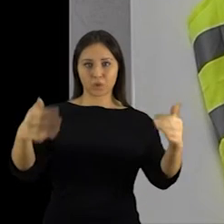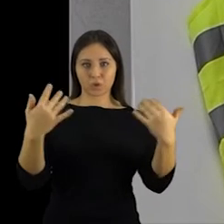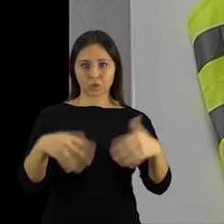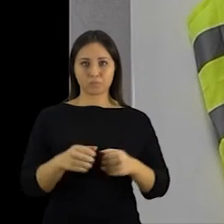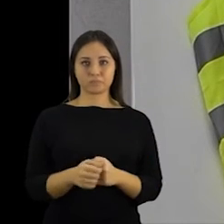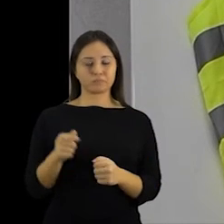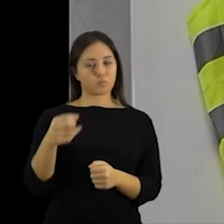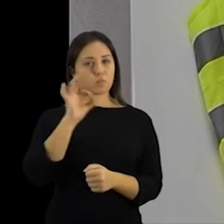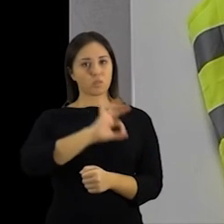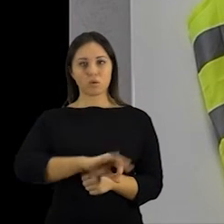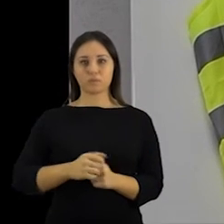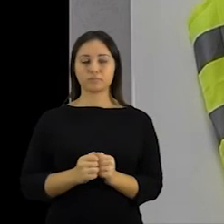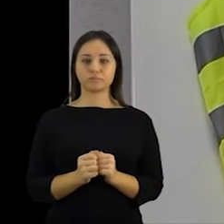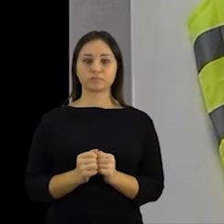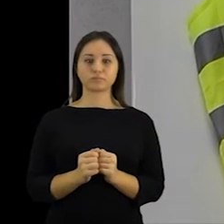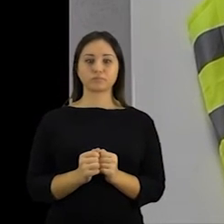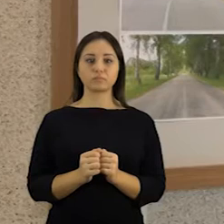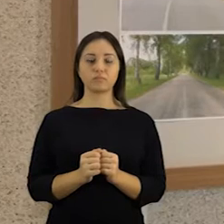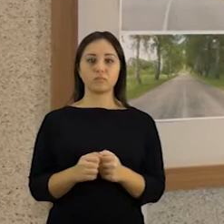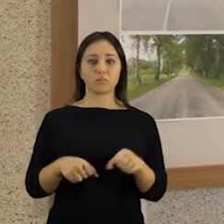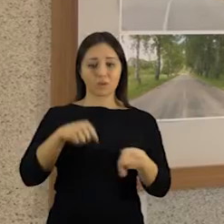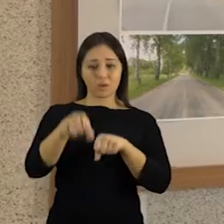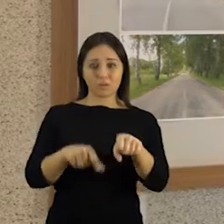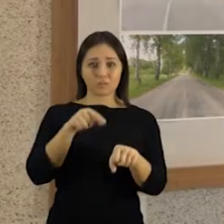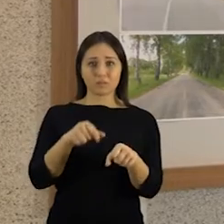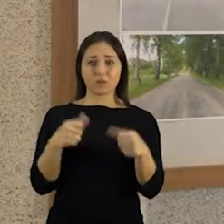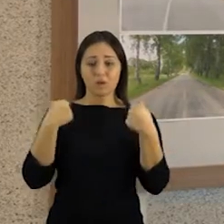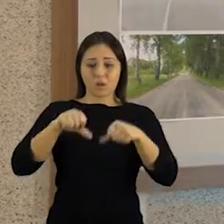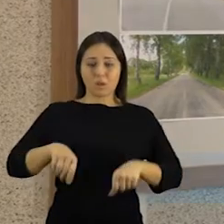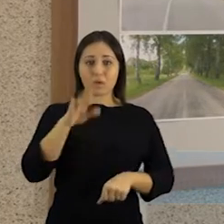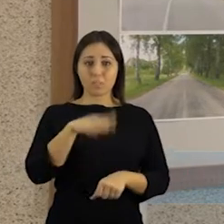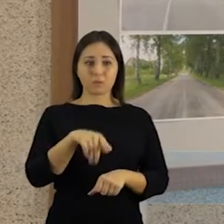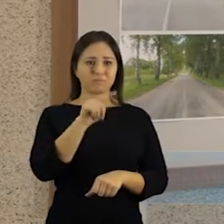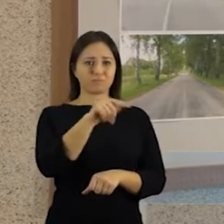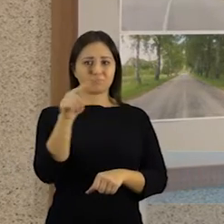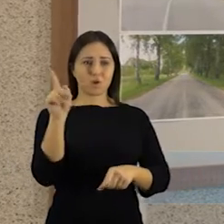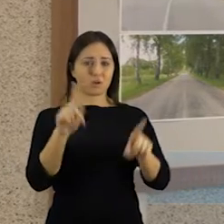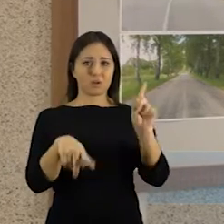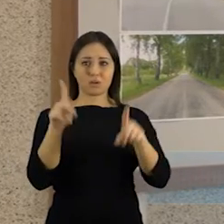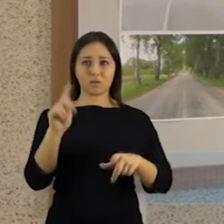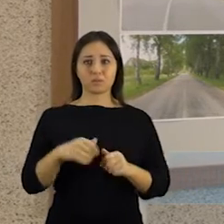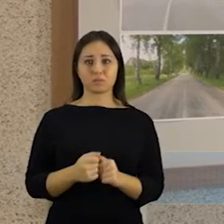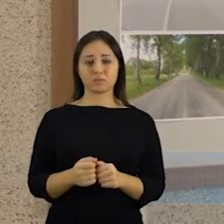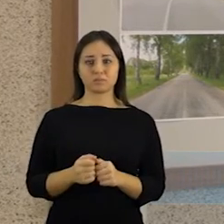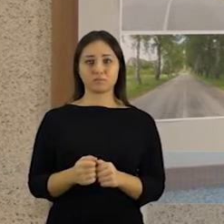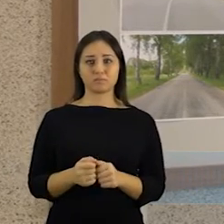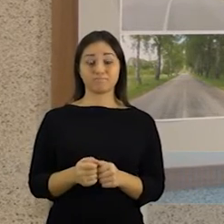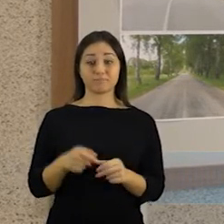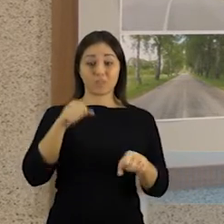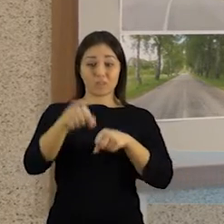dviratininkams dėvėti švies atspindinčias lėmenės. Labai labai nedaug dviratininkų liko be lėmenių. Tai kažkaip